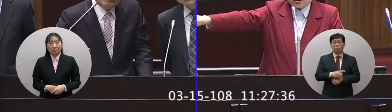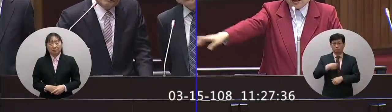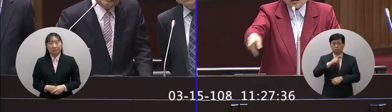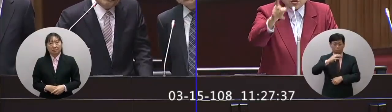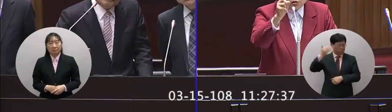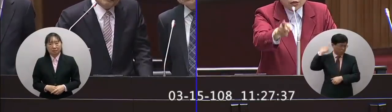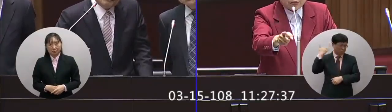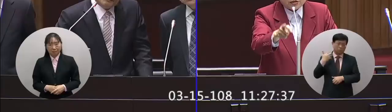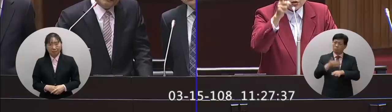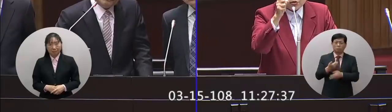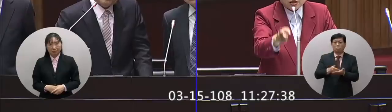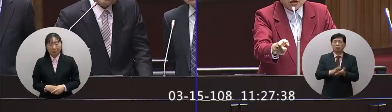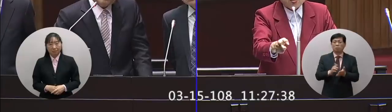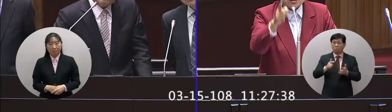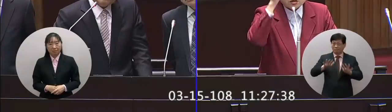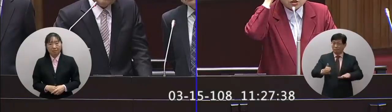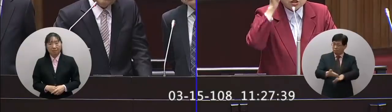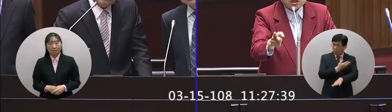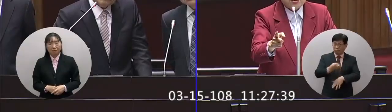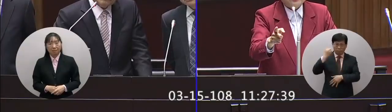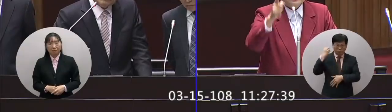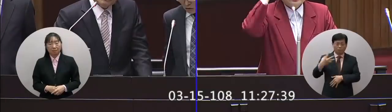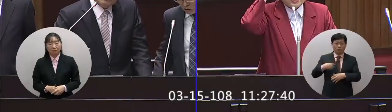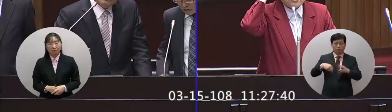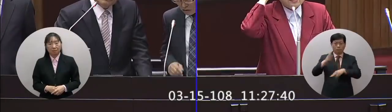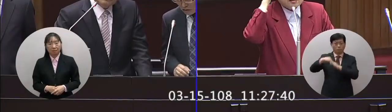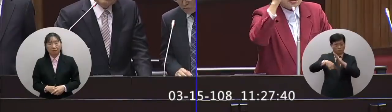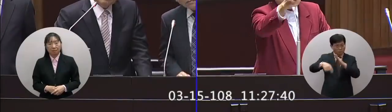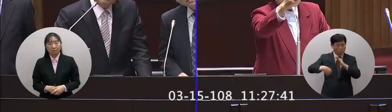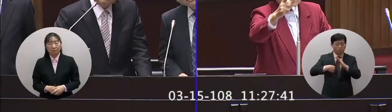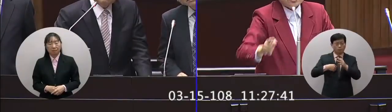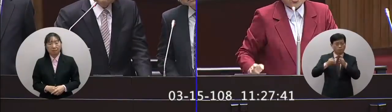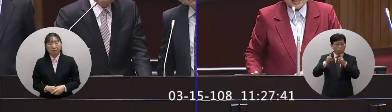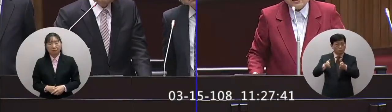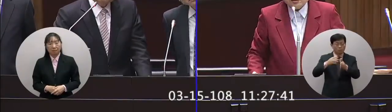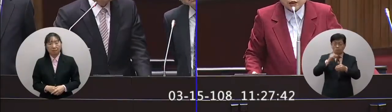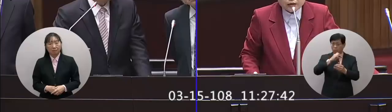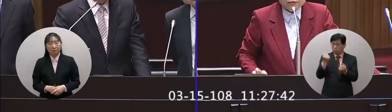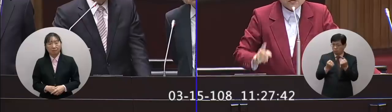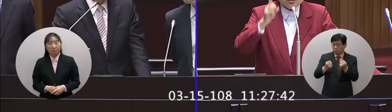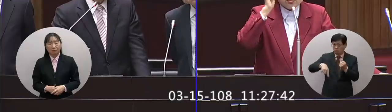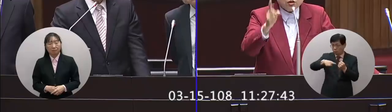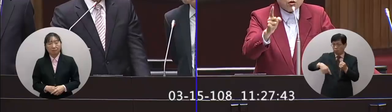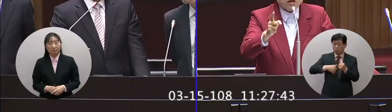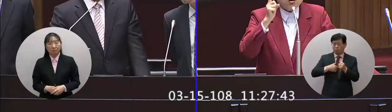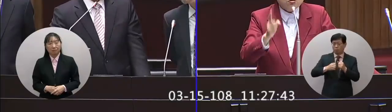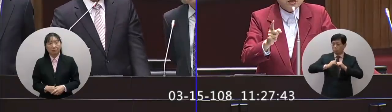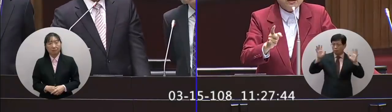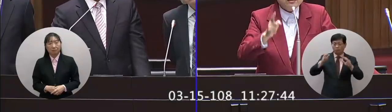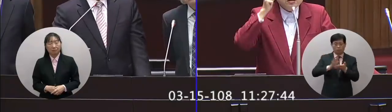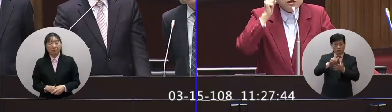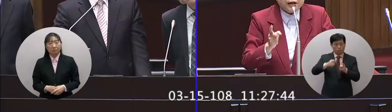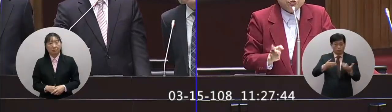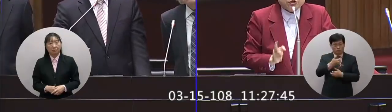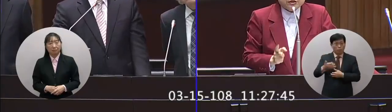不是追究過去而是公務人員從今而後這是行政院向酒駕者宣戰就是今後連